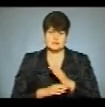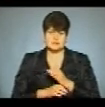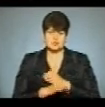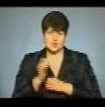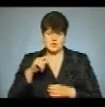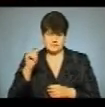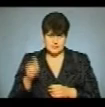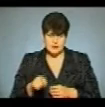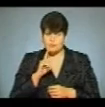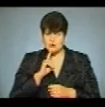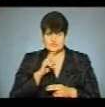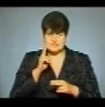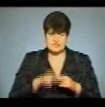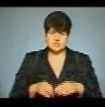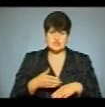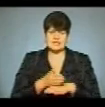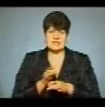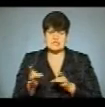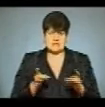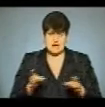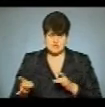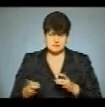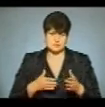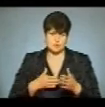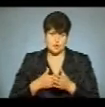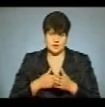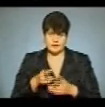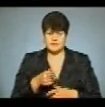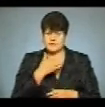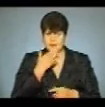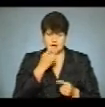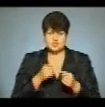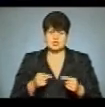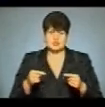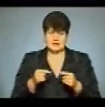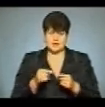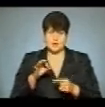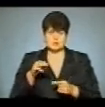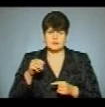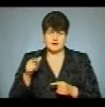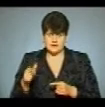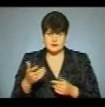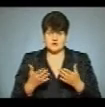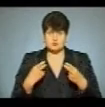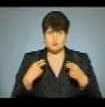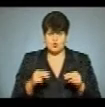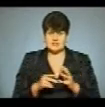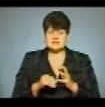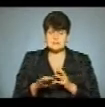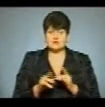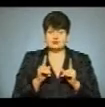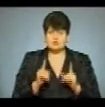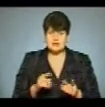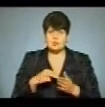допоки не закінчена децентралізація, доки немає чітких меж ОТГ. Якщо продаж землі, то тільки